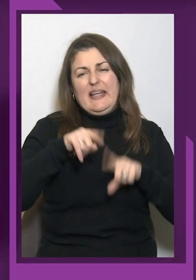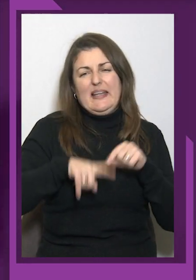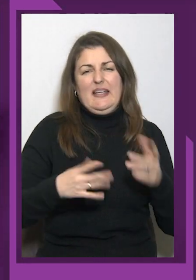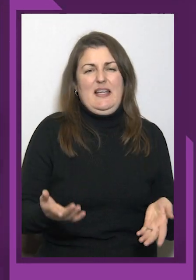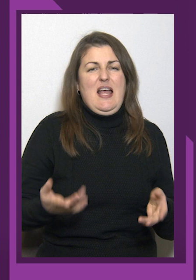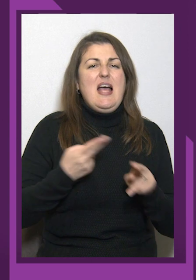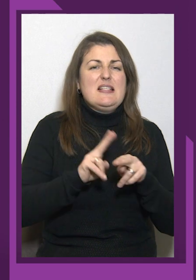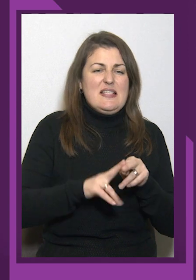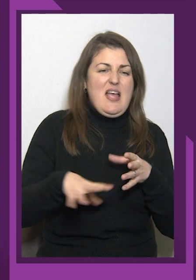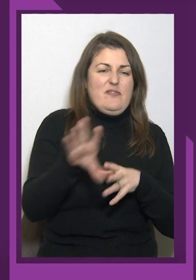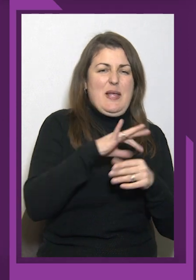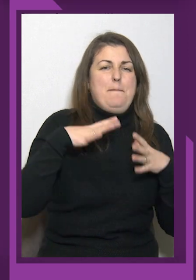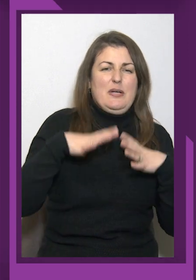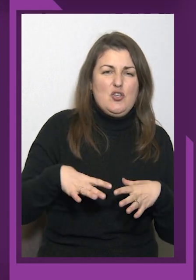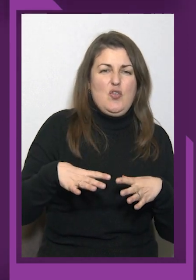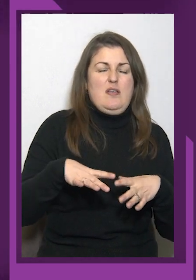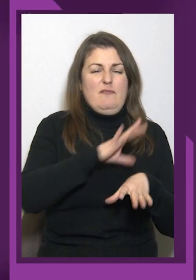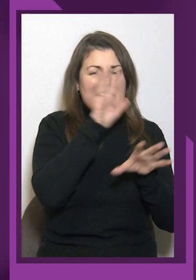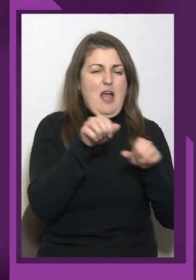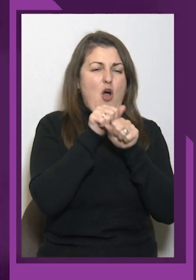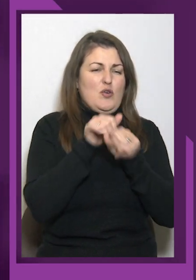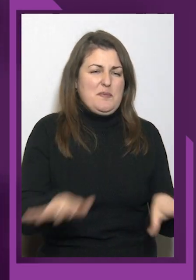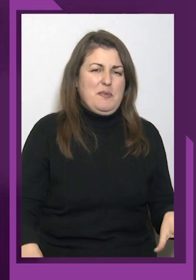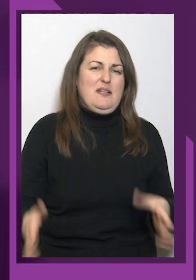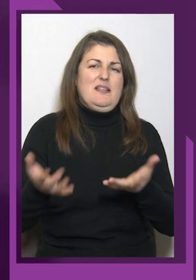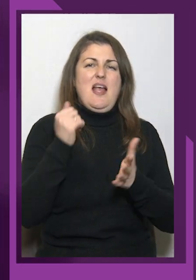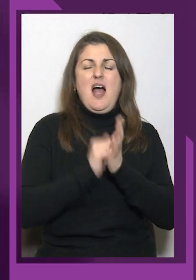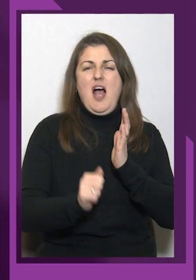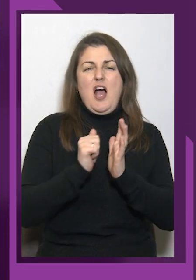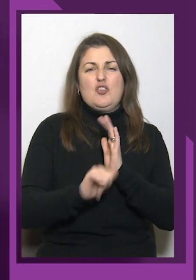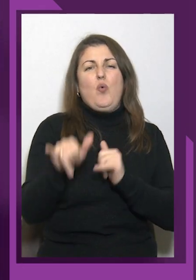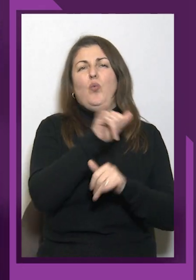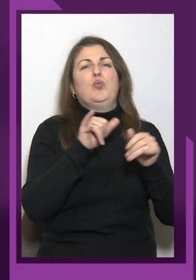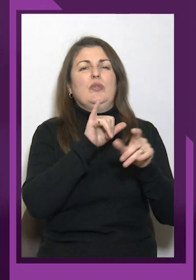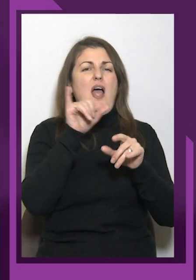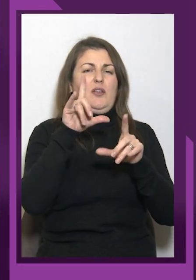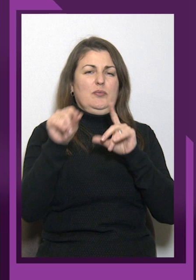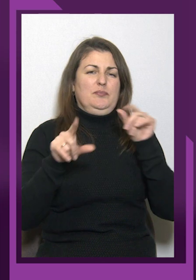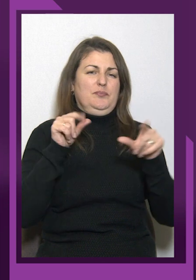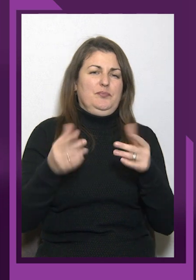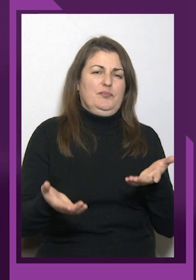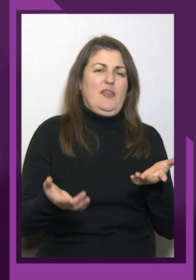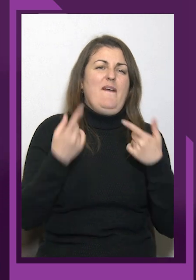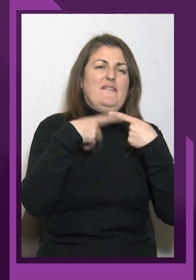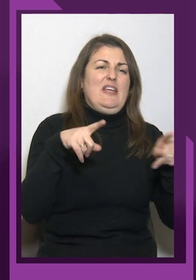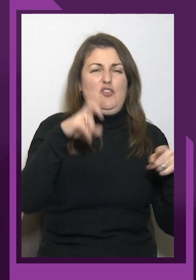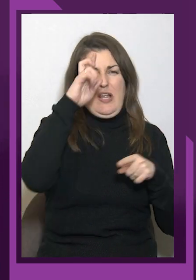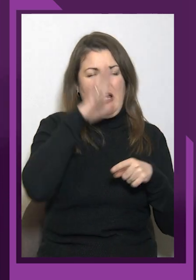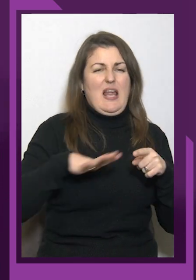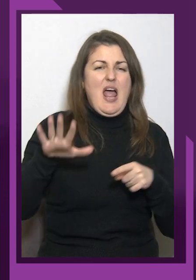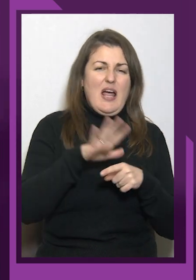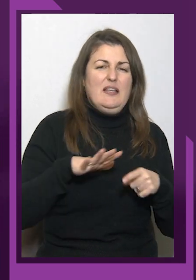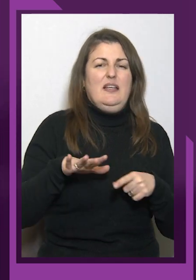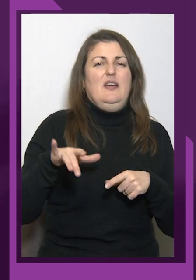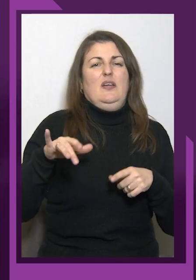каже, ну, куда-то в іншій країні, пати Україні. Ось, тому